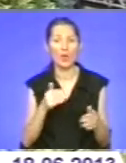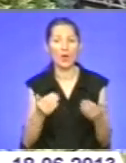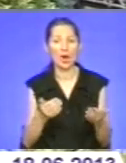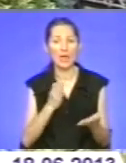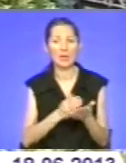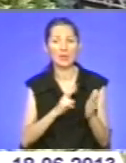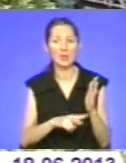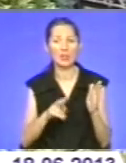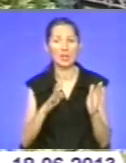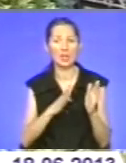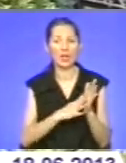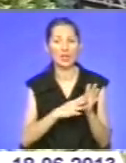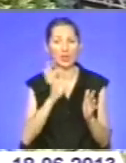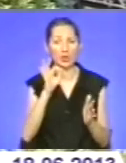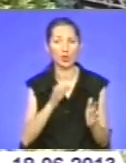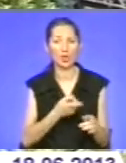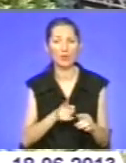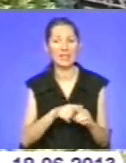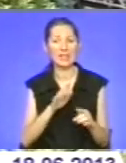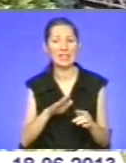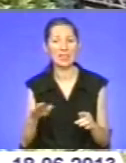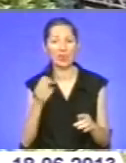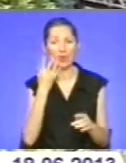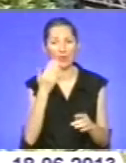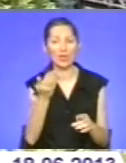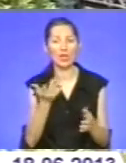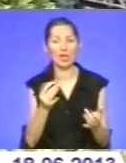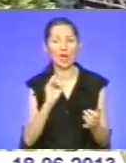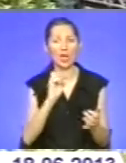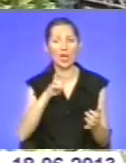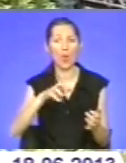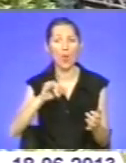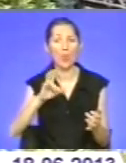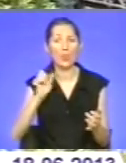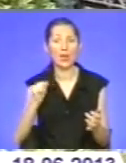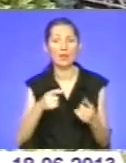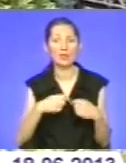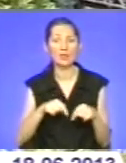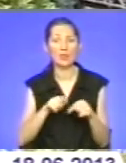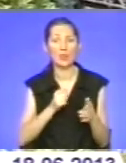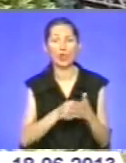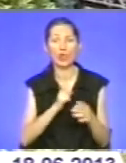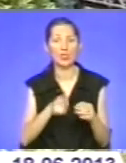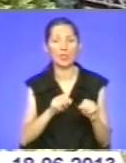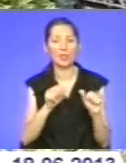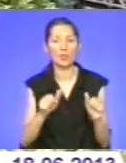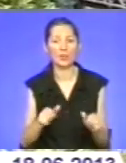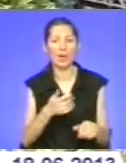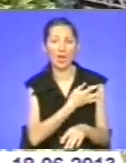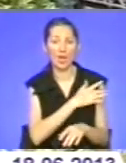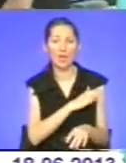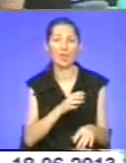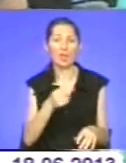79%. Тобто це якраз дітки, коли в них імунна система до кінця не сформована, гігієнічні навички до кінця ще не